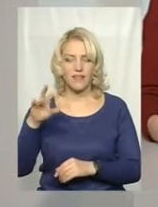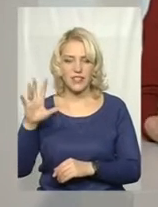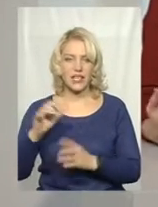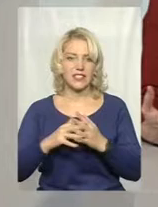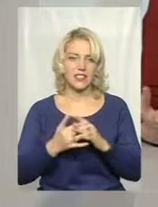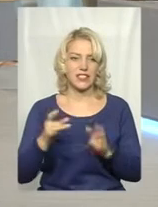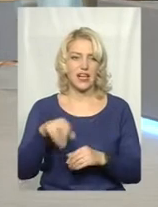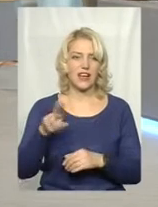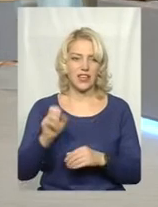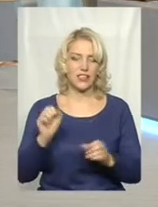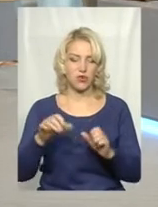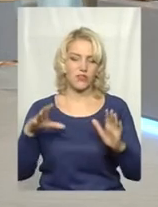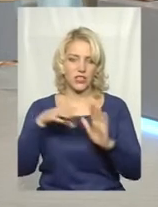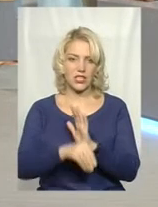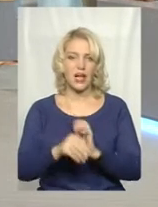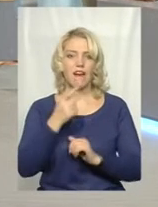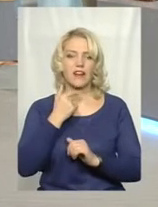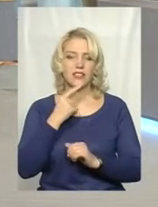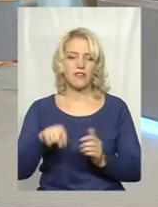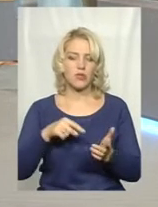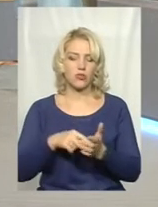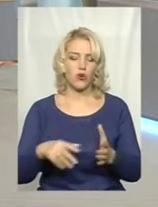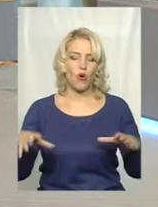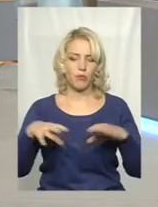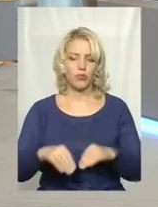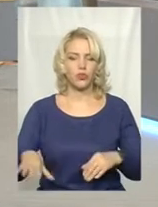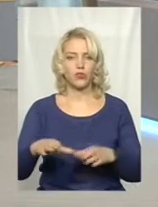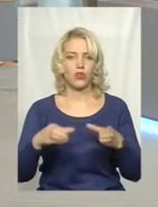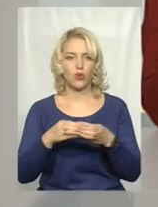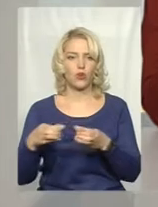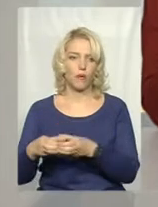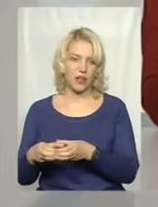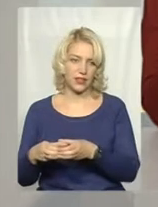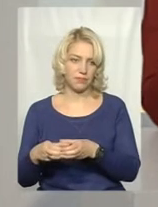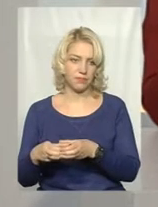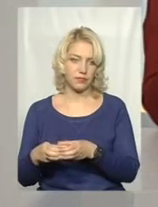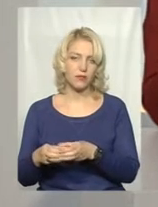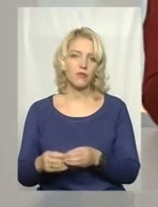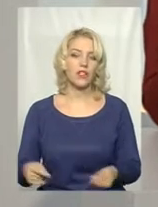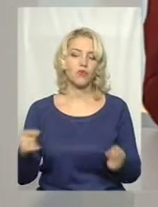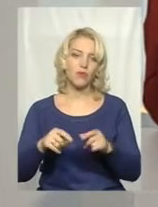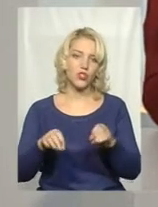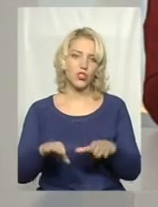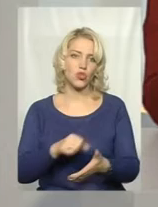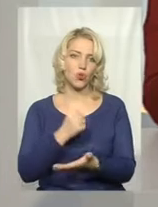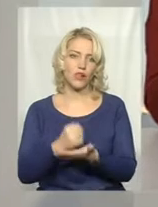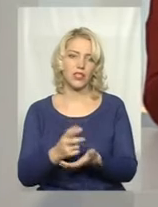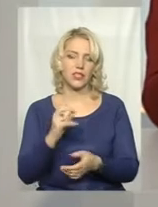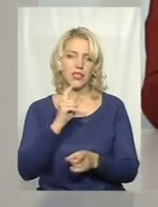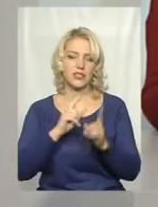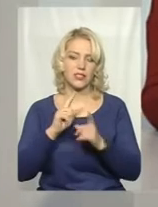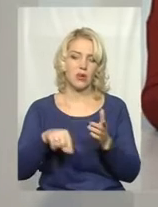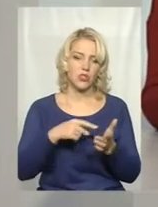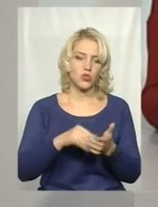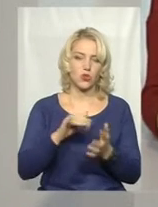увійти до складу Красилівської міської об'єдної територіальної громади, як ви вже сказали. Відповідні рішення ухвалили вже на сесіях і